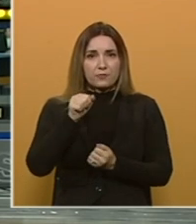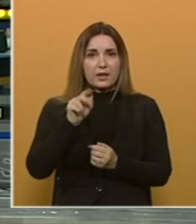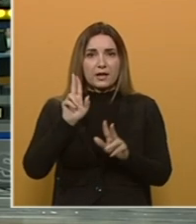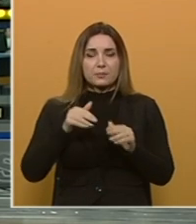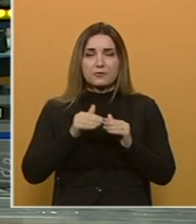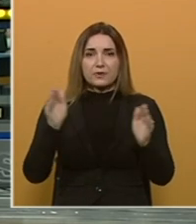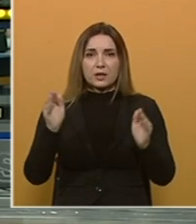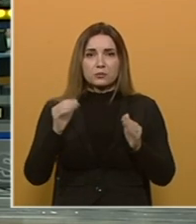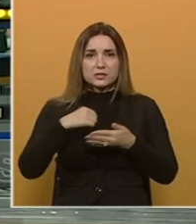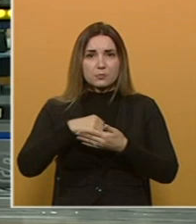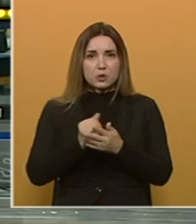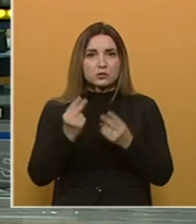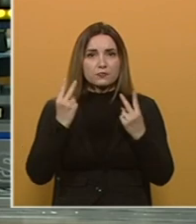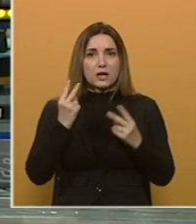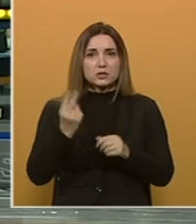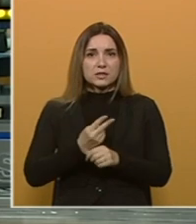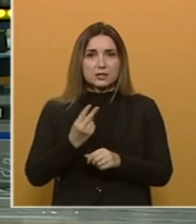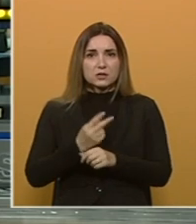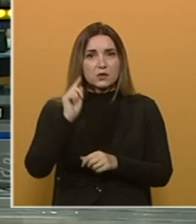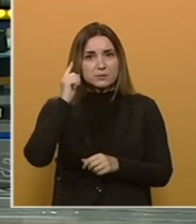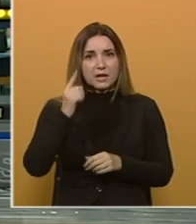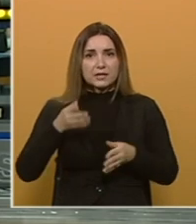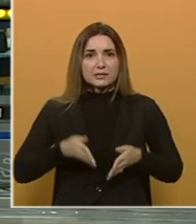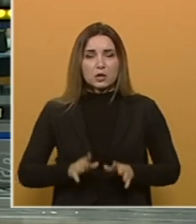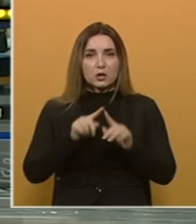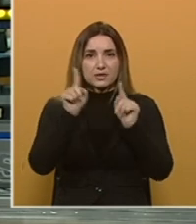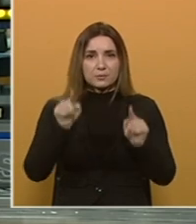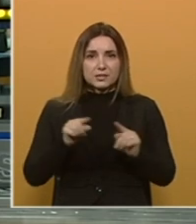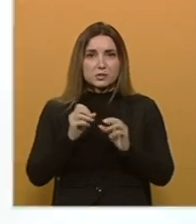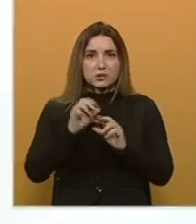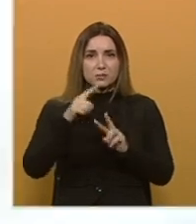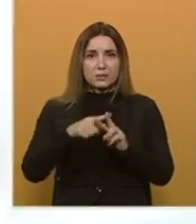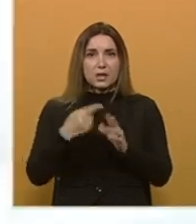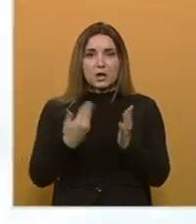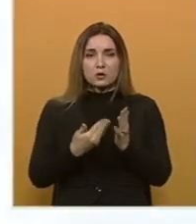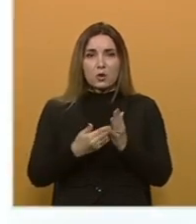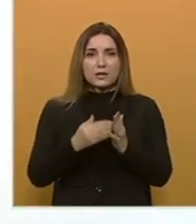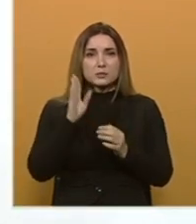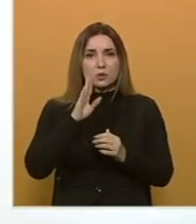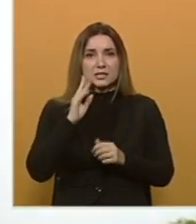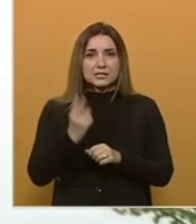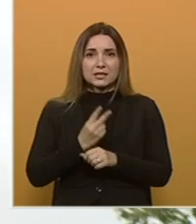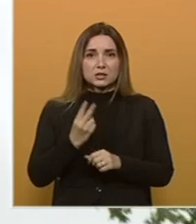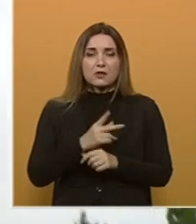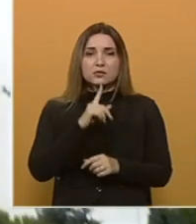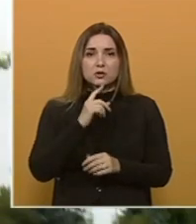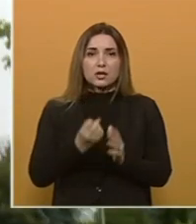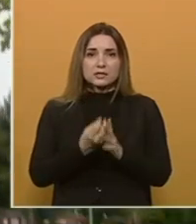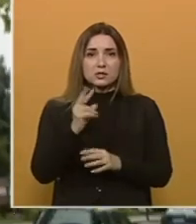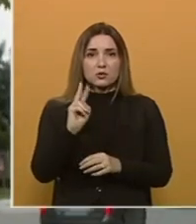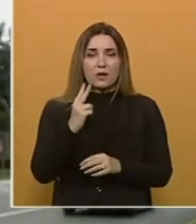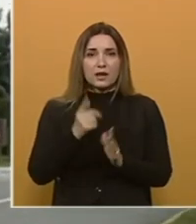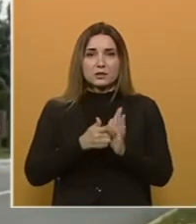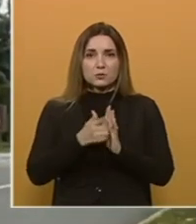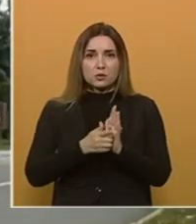Kulina ima veliku simboličnu važnost za državu, smatra se rodnim listom Bosne i Hercegovine. Dokaz je bosanske državnosti koja seježe čak u